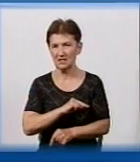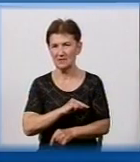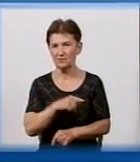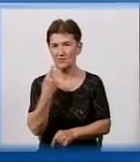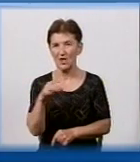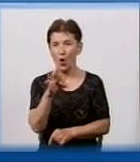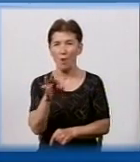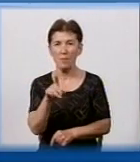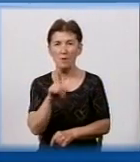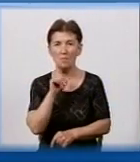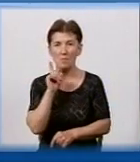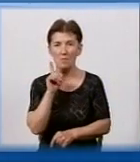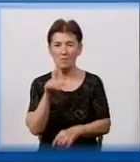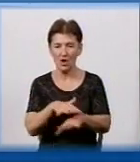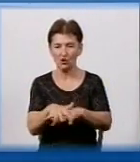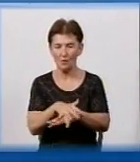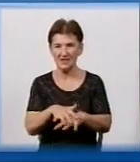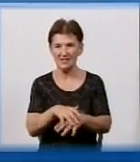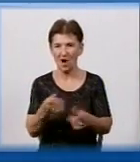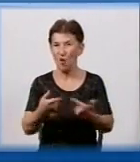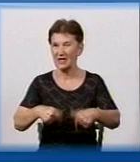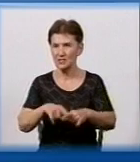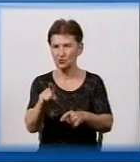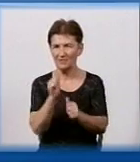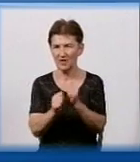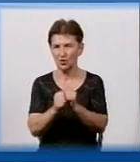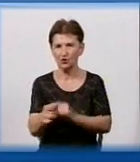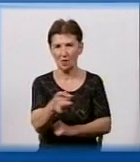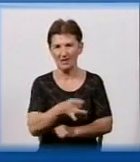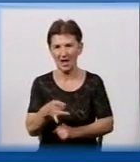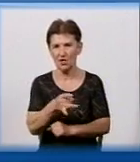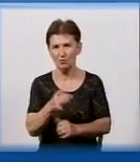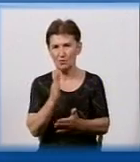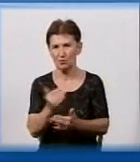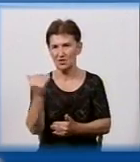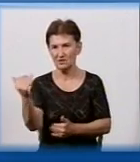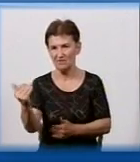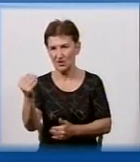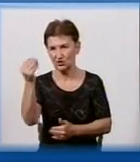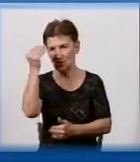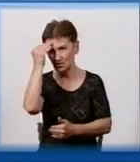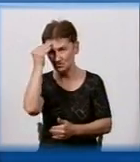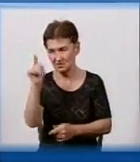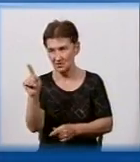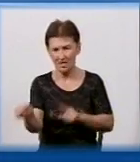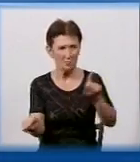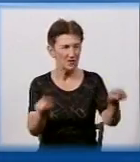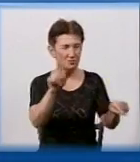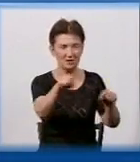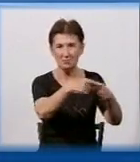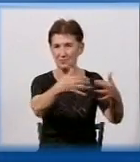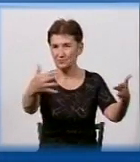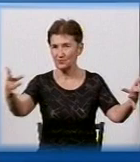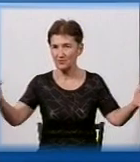громадські організації в першу чергу. Якщо у вас в кожному районі будуть ваші друзі, однодумці, які будуть слідкувати за тим, що відбувається